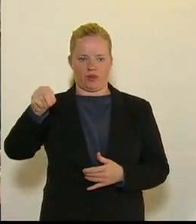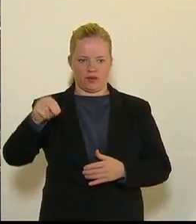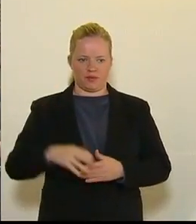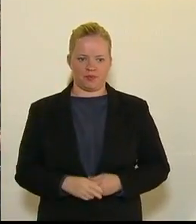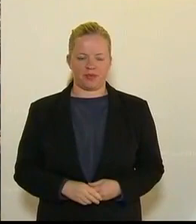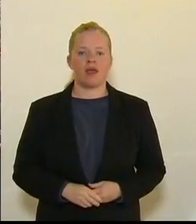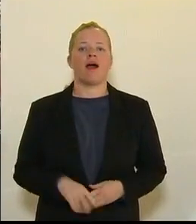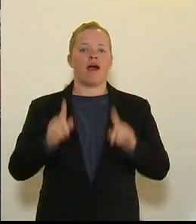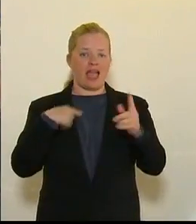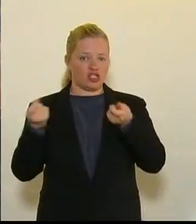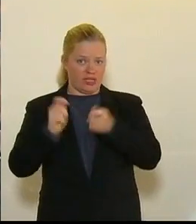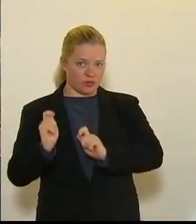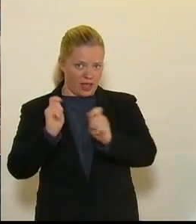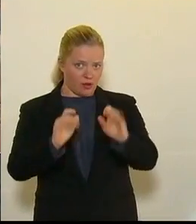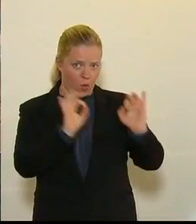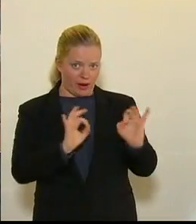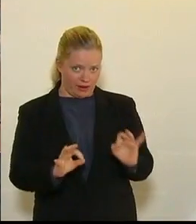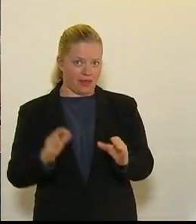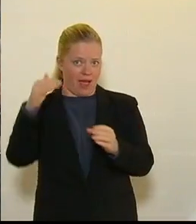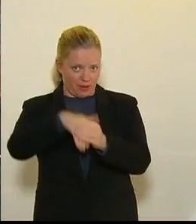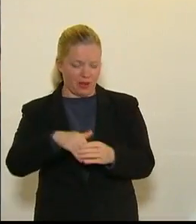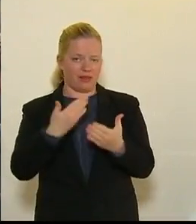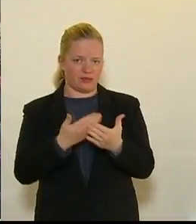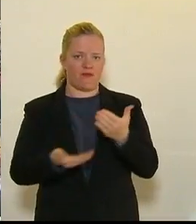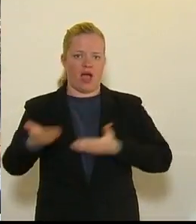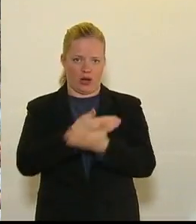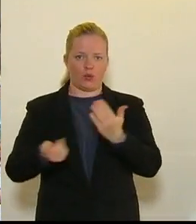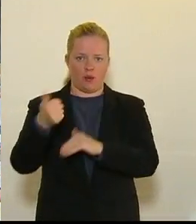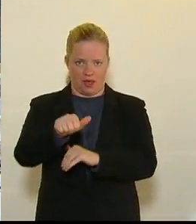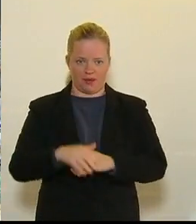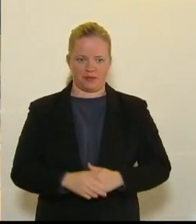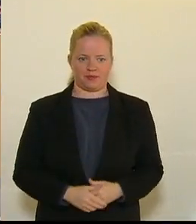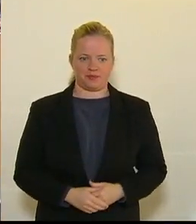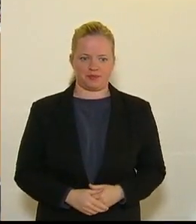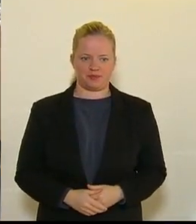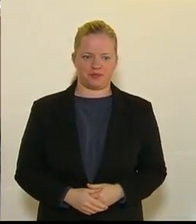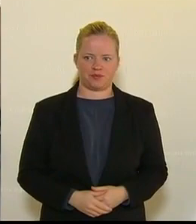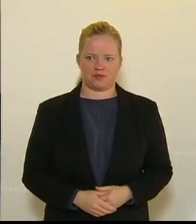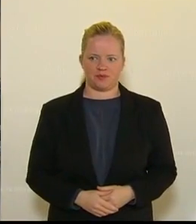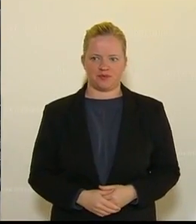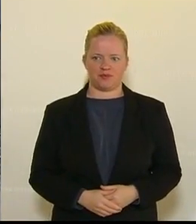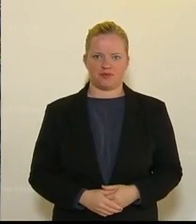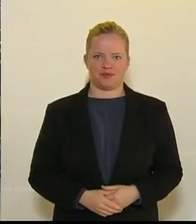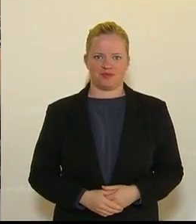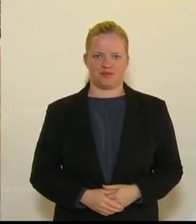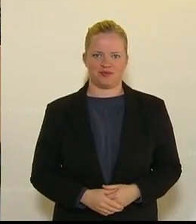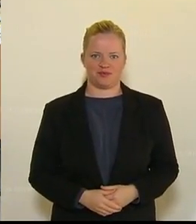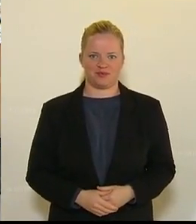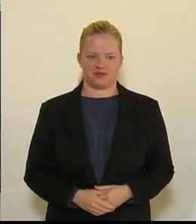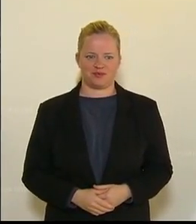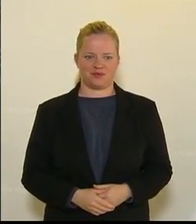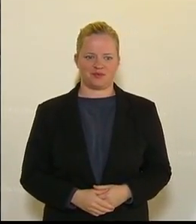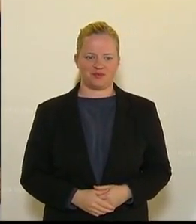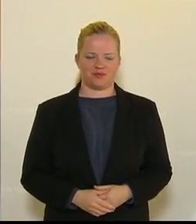Budgetuntergruppe Infrastruktur, Klimaschutz, Energie sowie Forschung und Innovation. Im Bereich Mobilität soll es 2021 eine